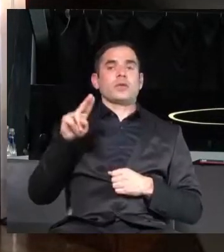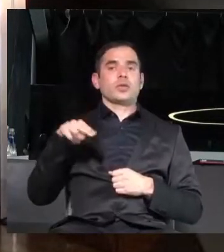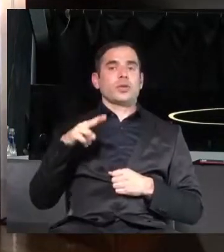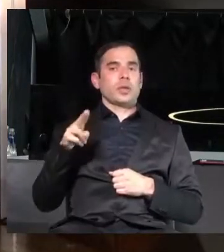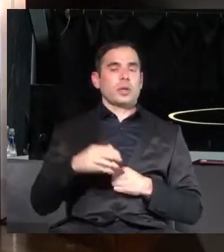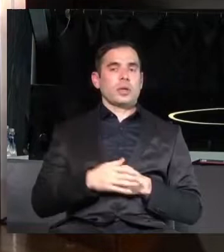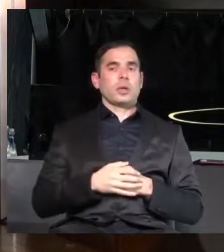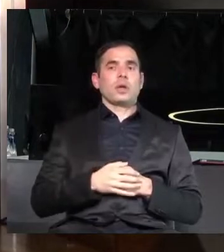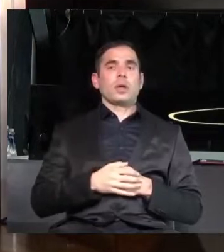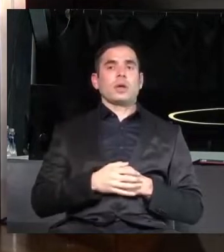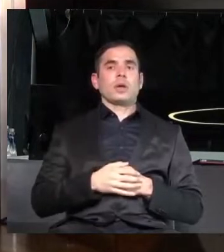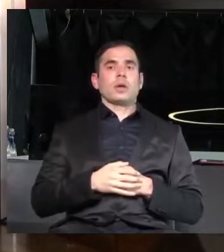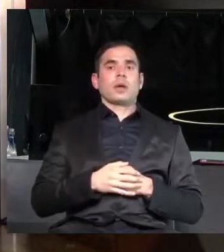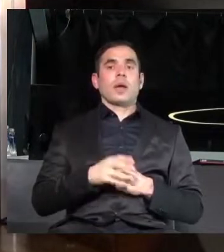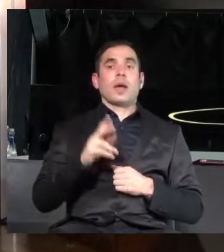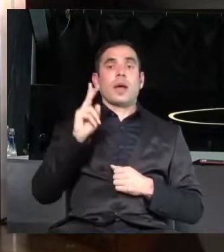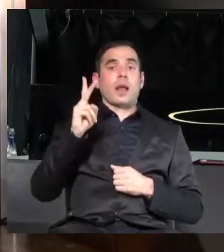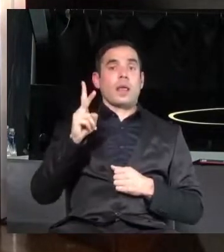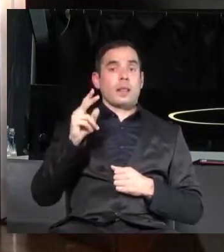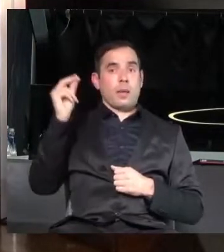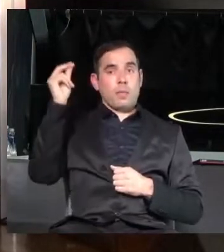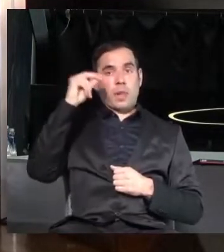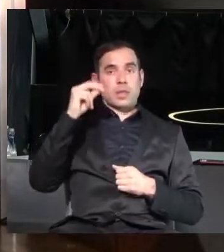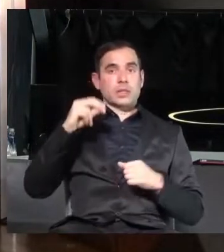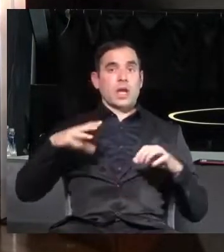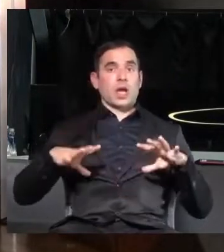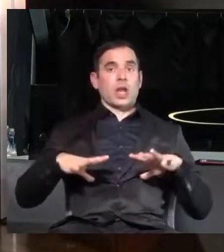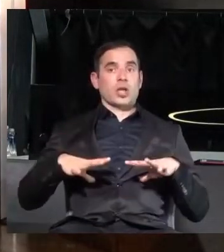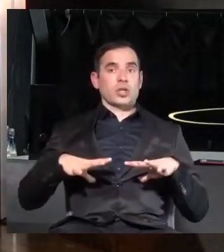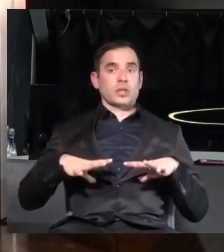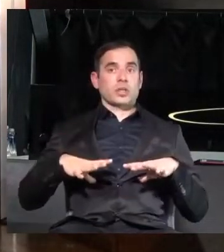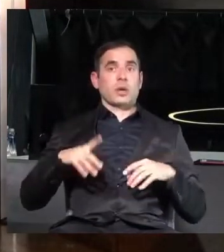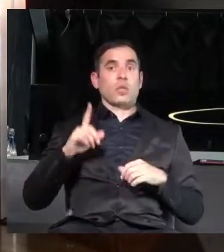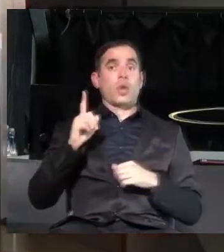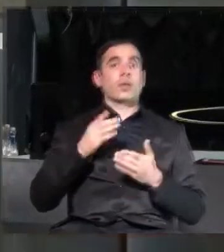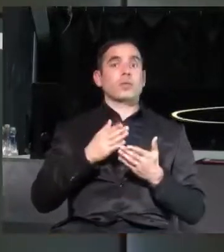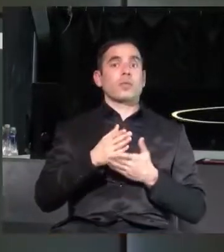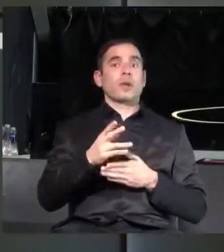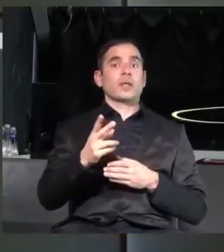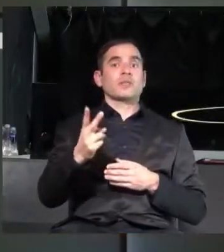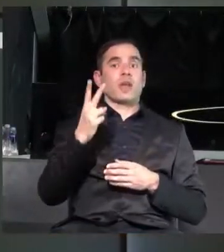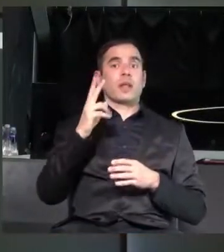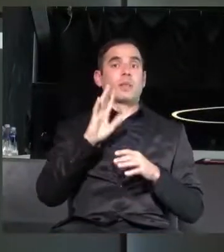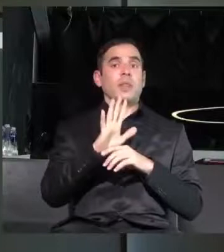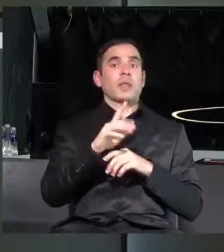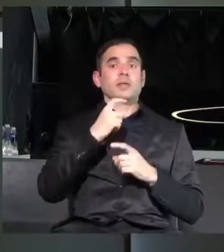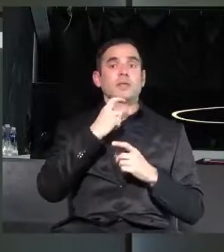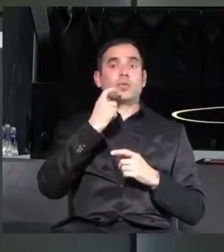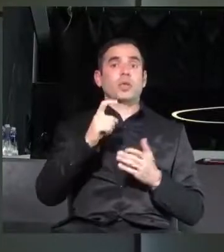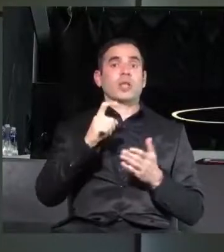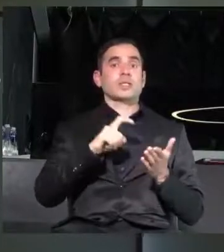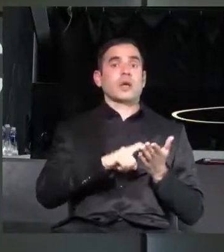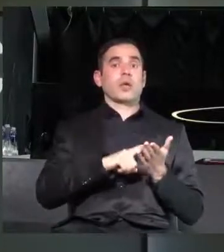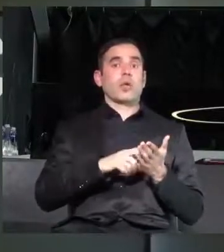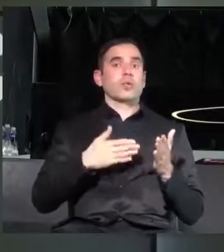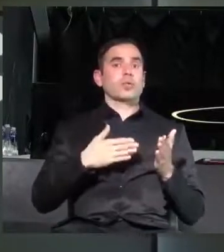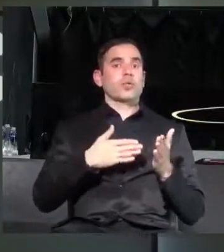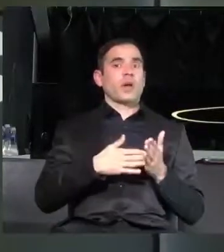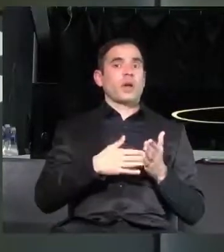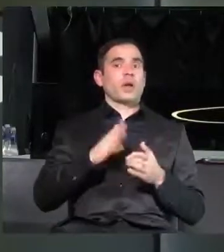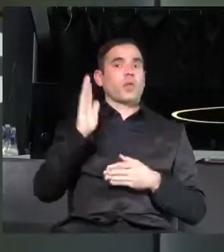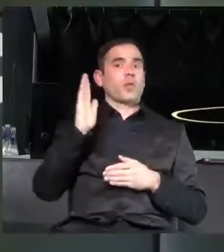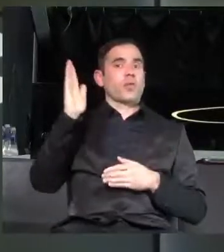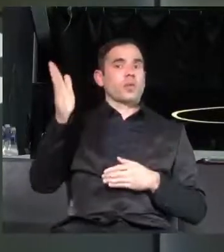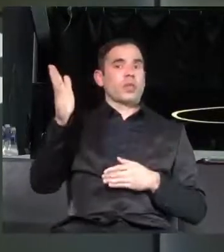Калина е българска гражданка, която през 2015 година на законно основание отива